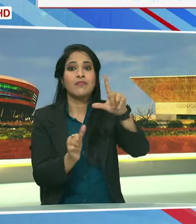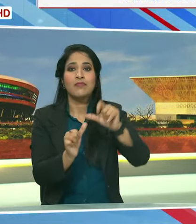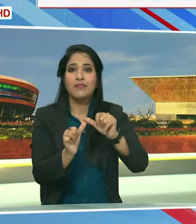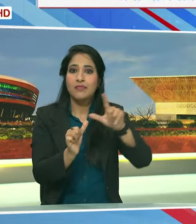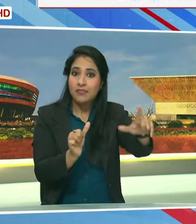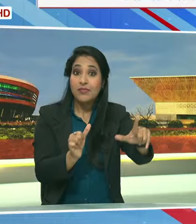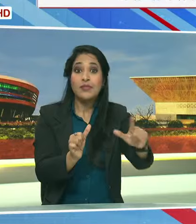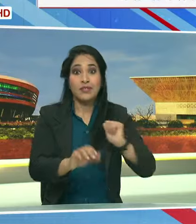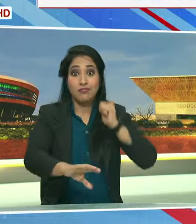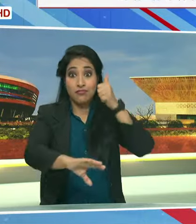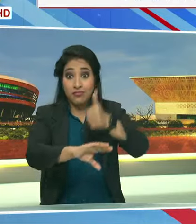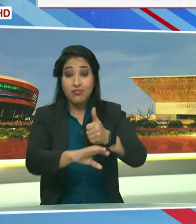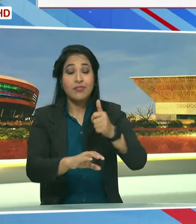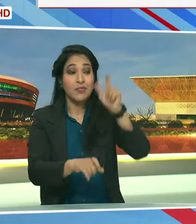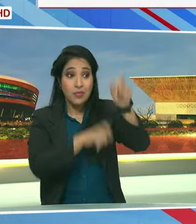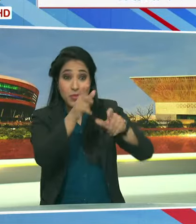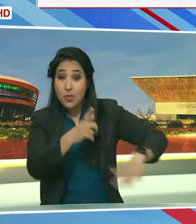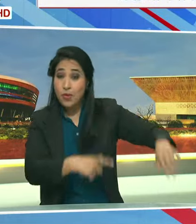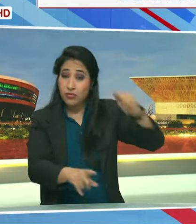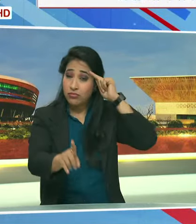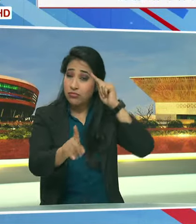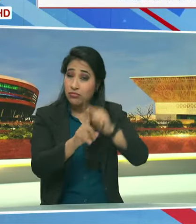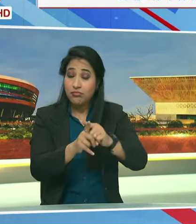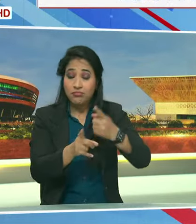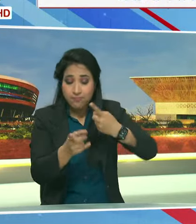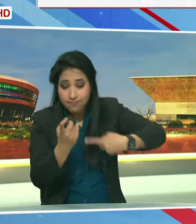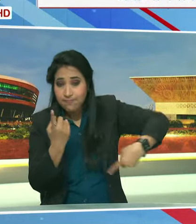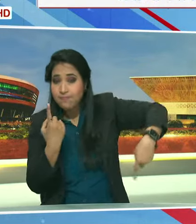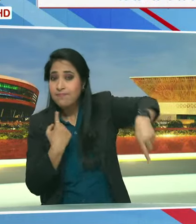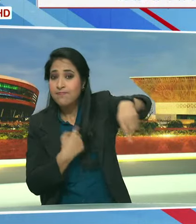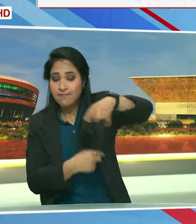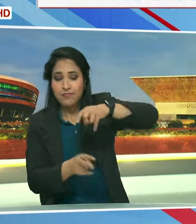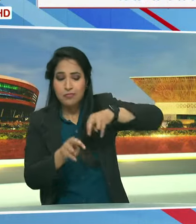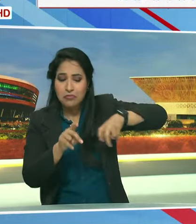विराजमान की भगतो द्वारा परिक्रमा करवाई गई